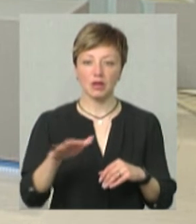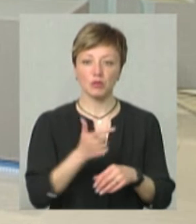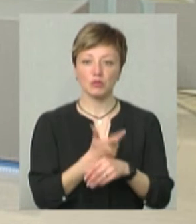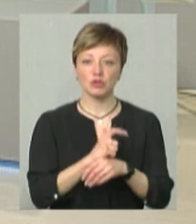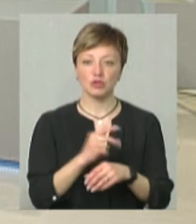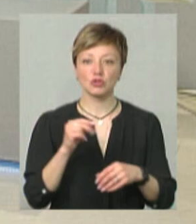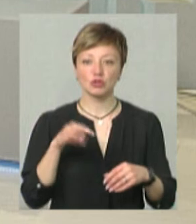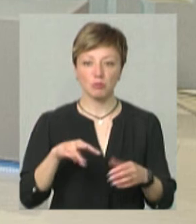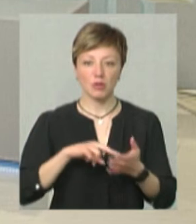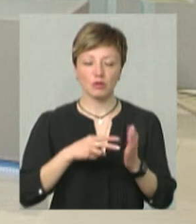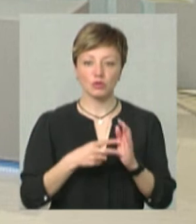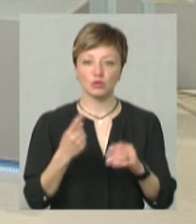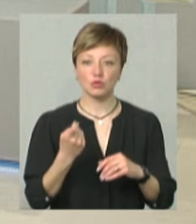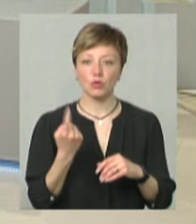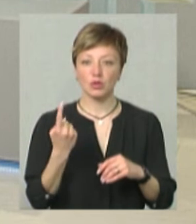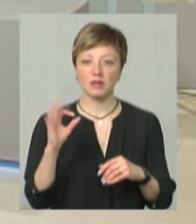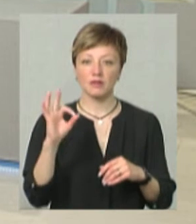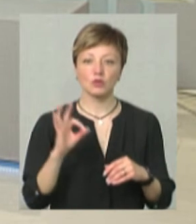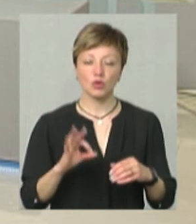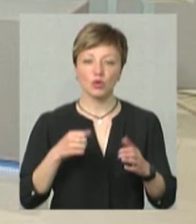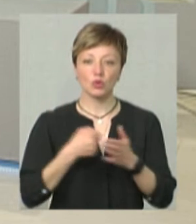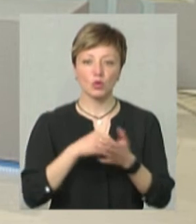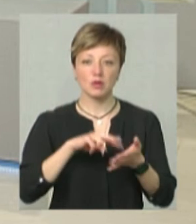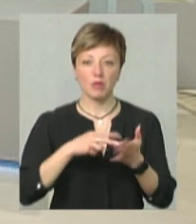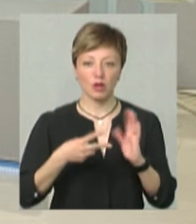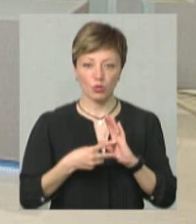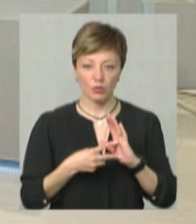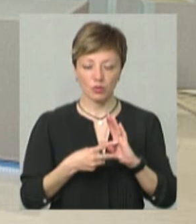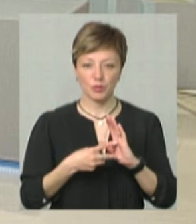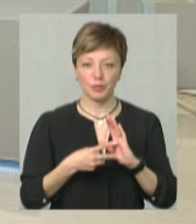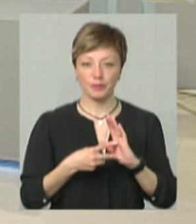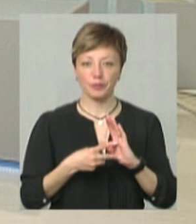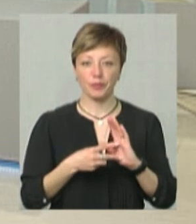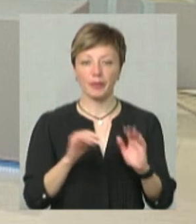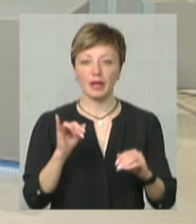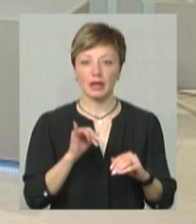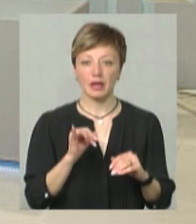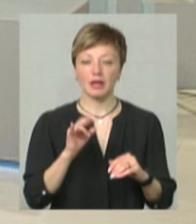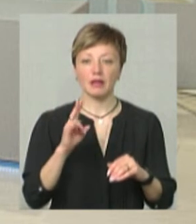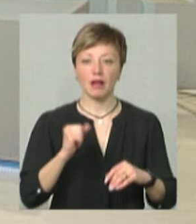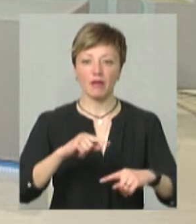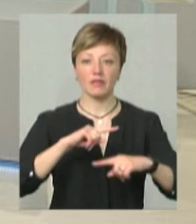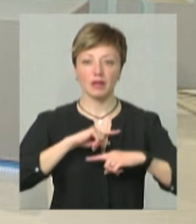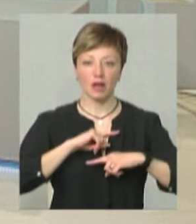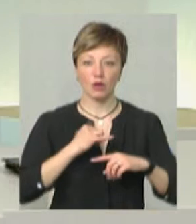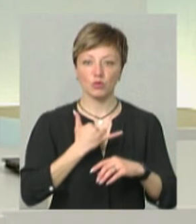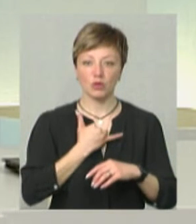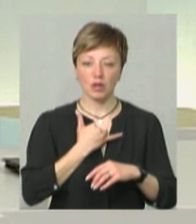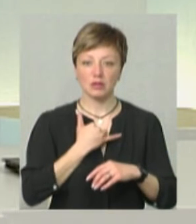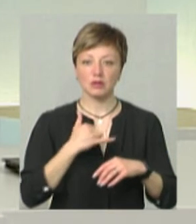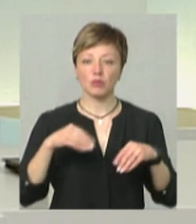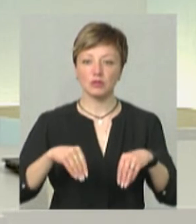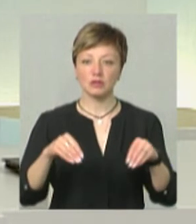більше, ніж планувалося – це 101% до запланованого. Ну, і на фіналі в нас посів